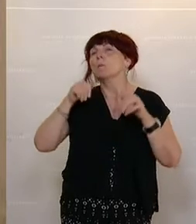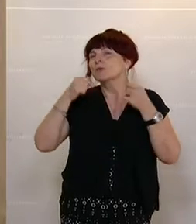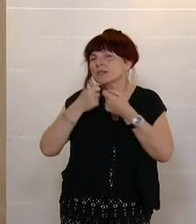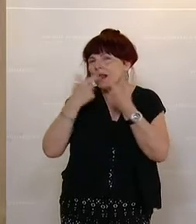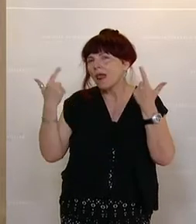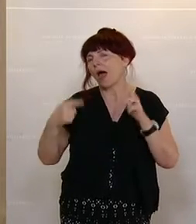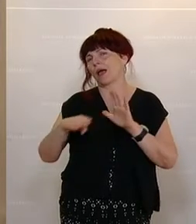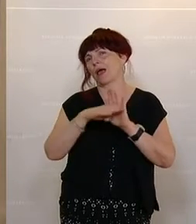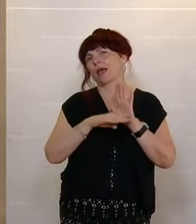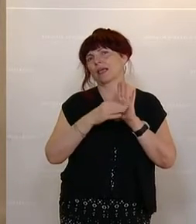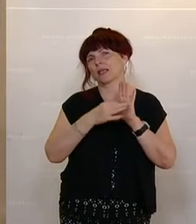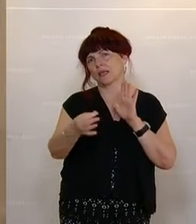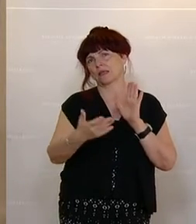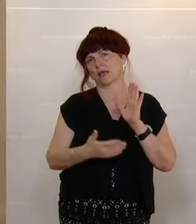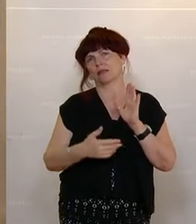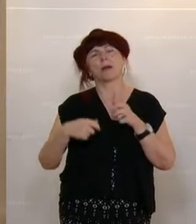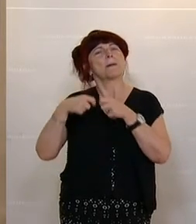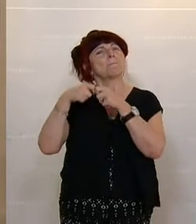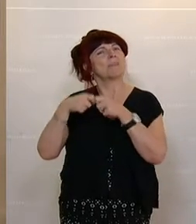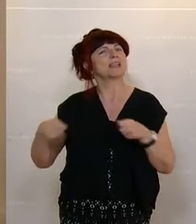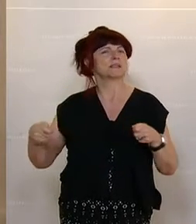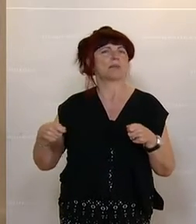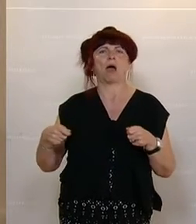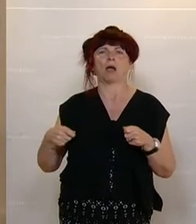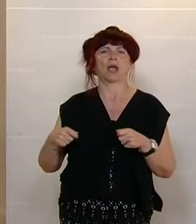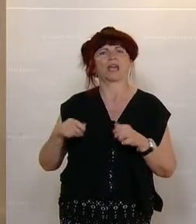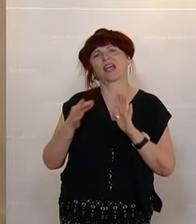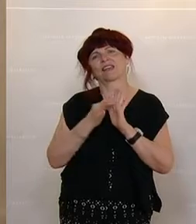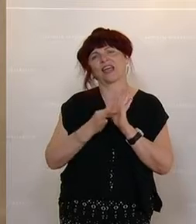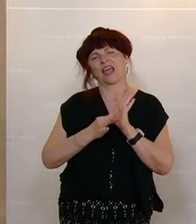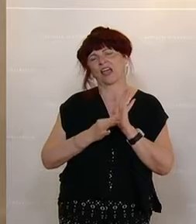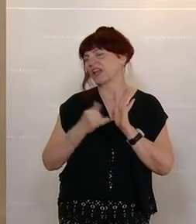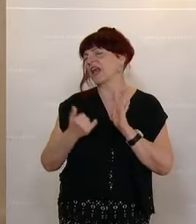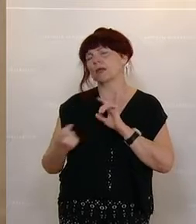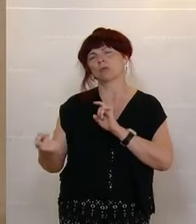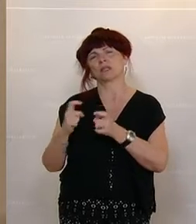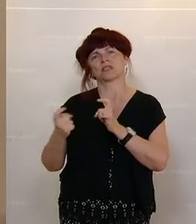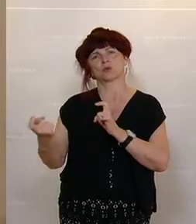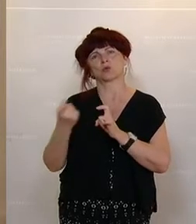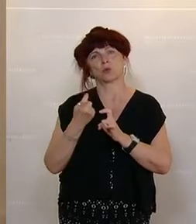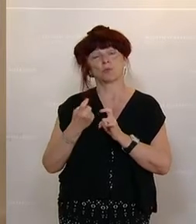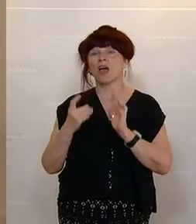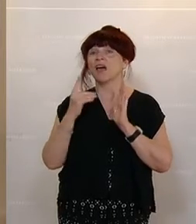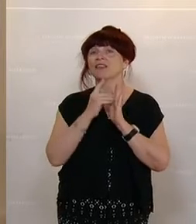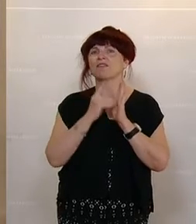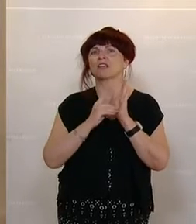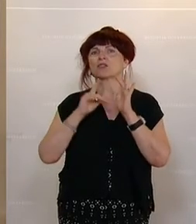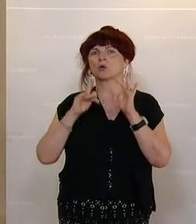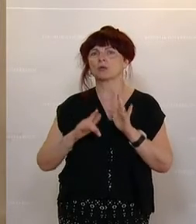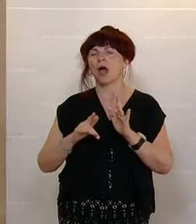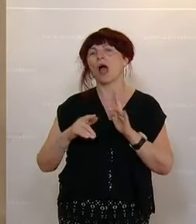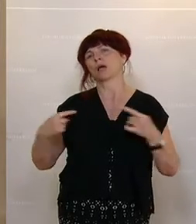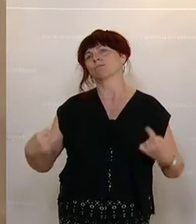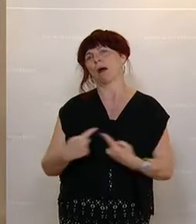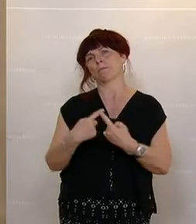messbare Kriterien, die führen immer zu Disputen. Und Definitionen laden immer zum Polarisieren ein. Das ist nun mal so. An